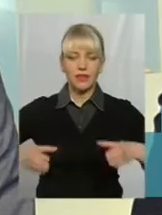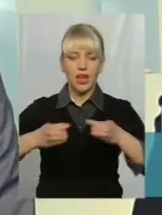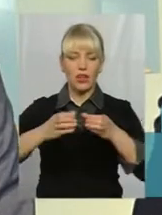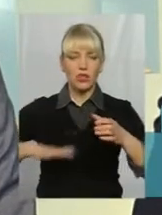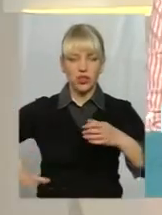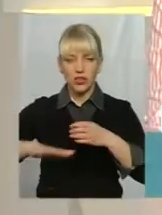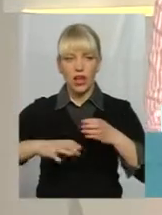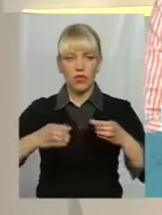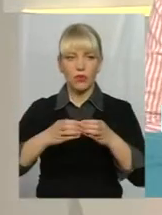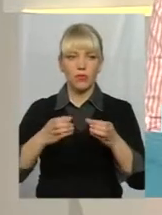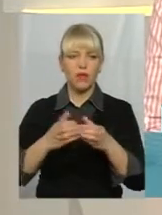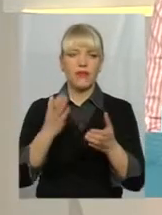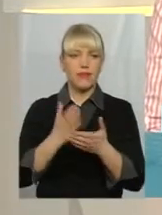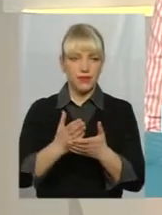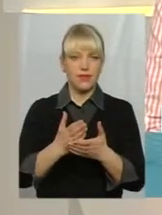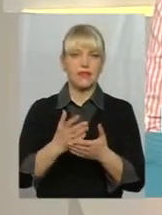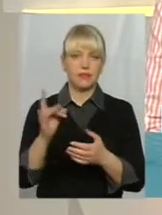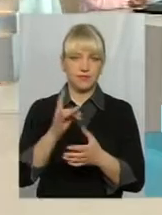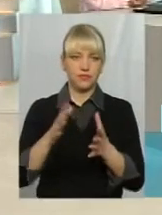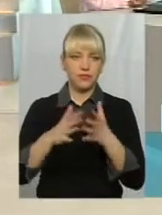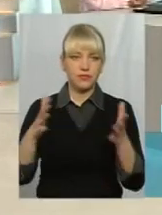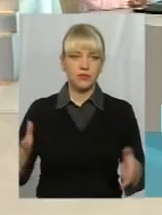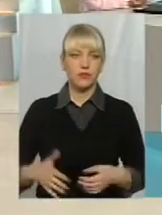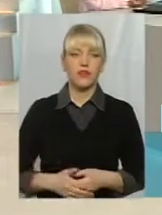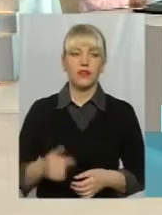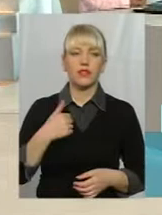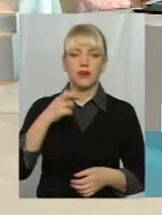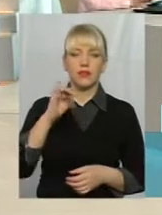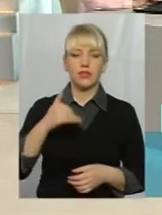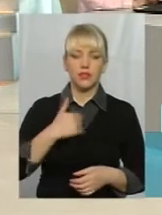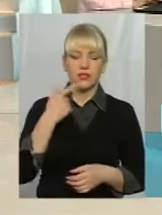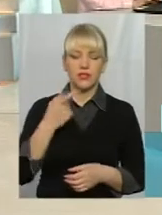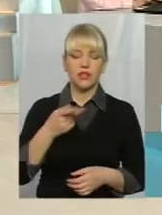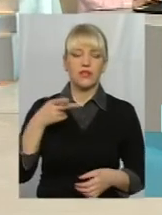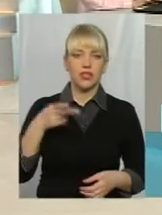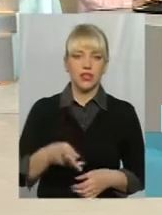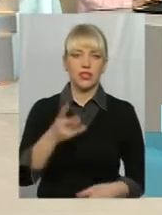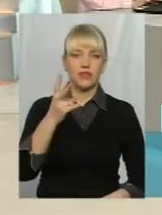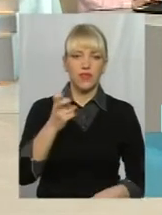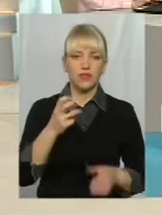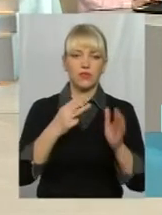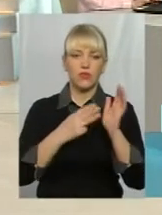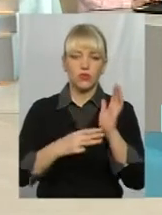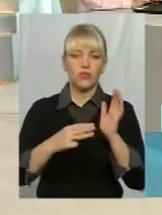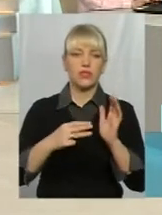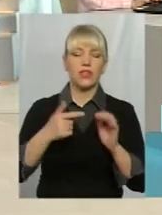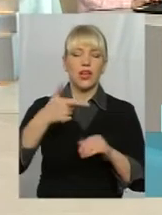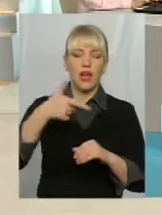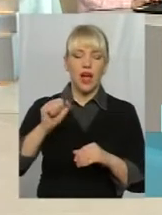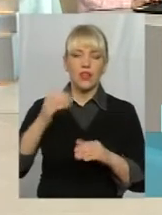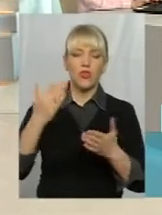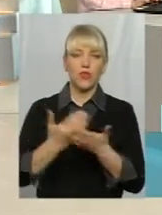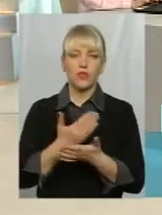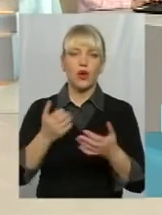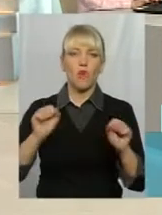немалими. Я хотів би сказати, що насправді це 2280 гектарів нових можливостей. Адже на